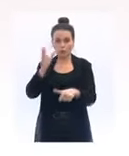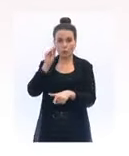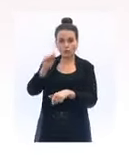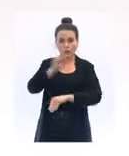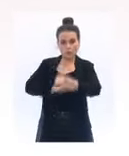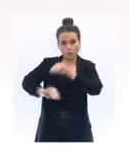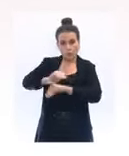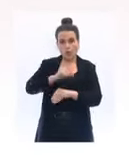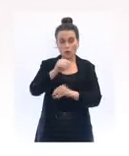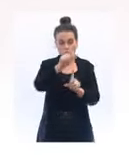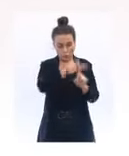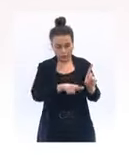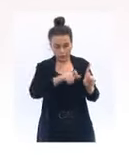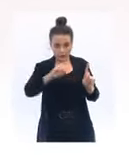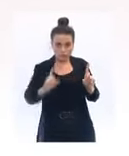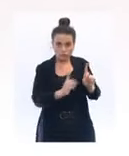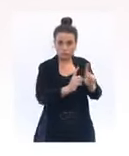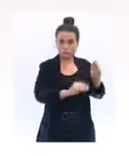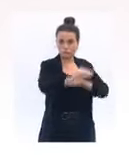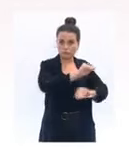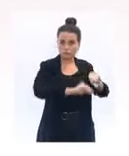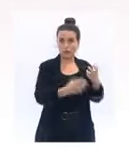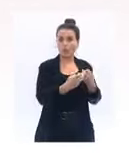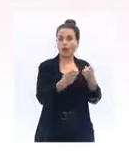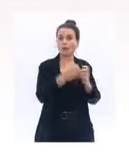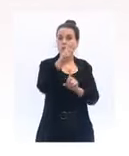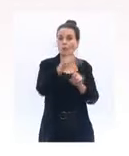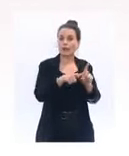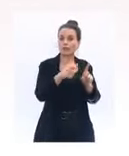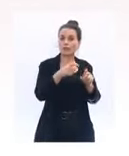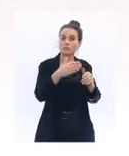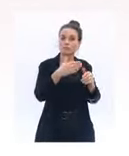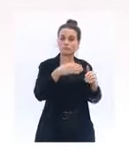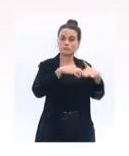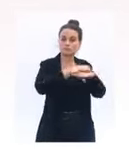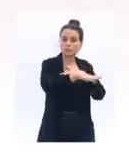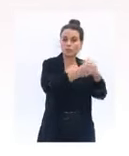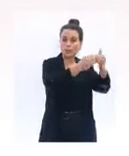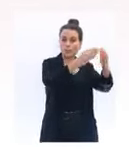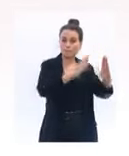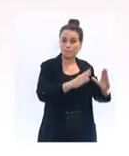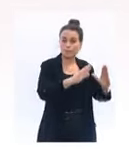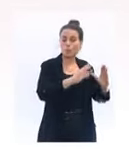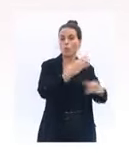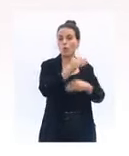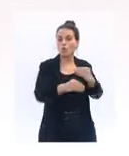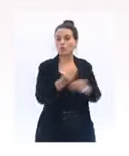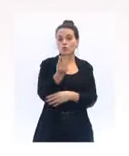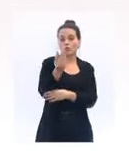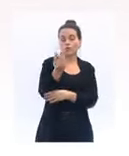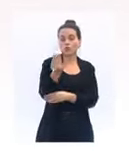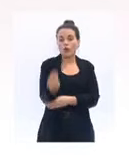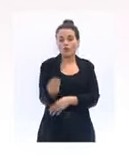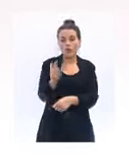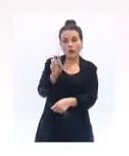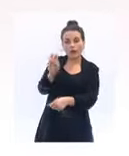du service à la personne, notamment de l'aide à domicile ou de la garde d'enfants. Il